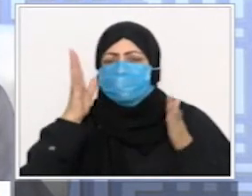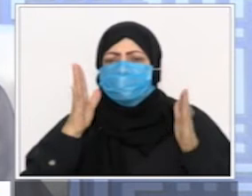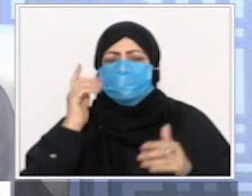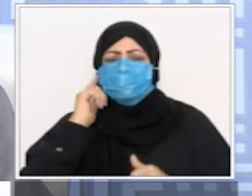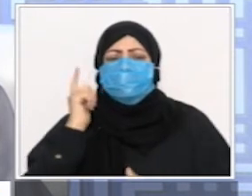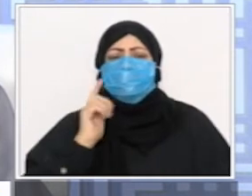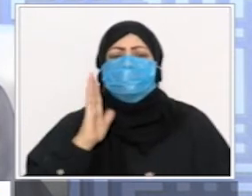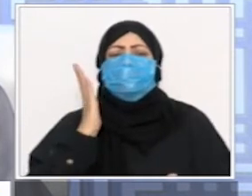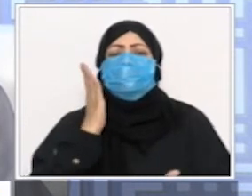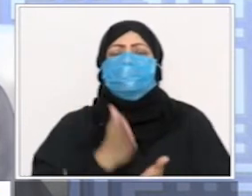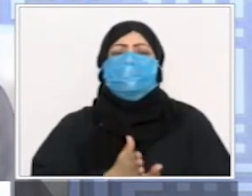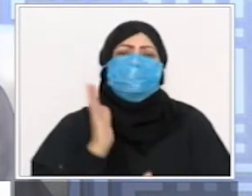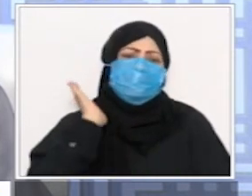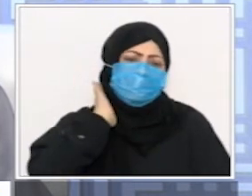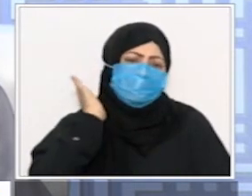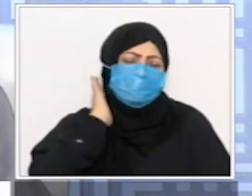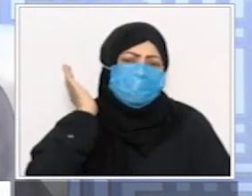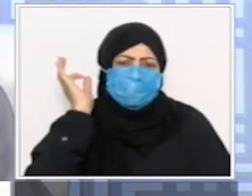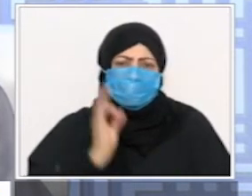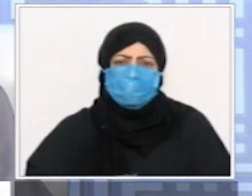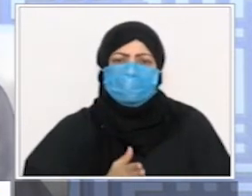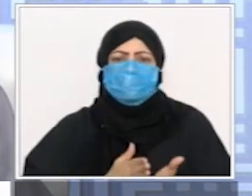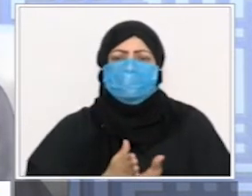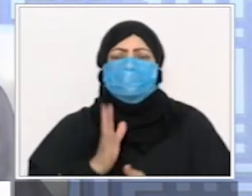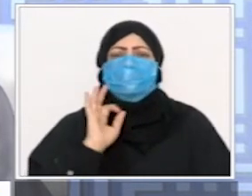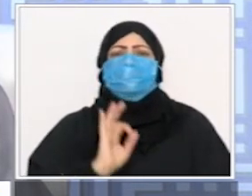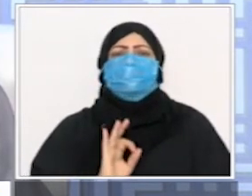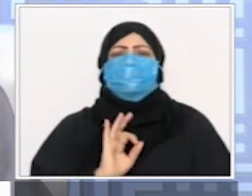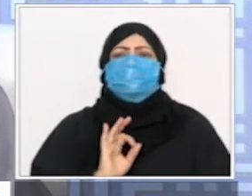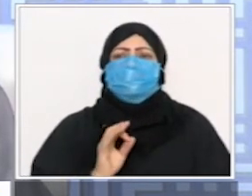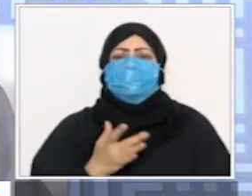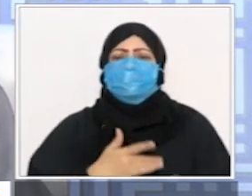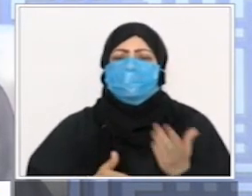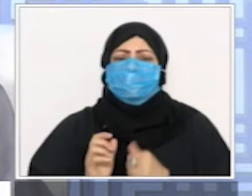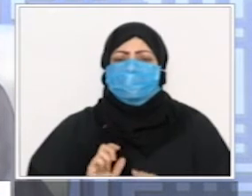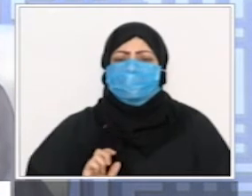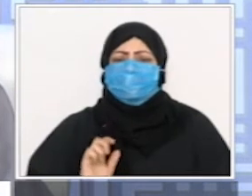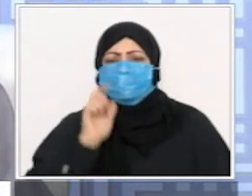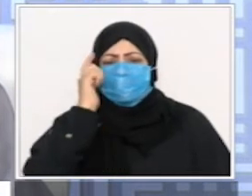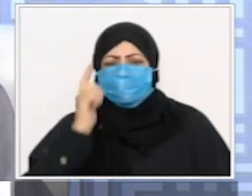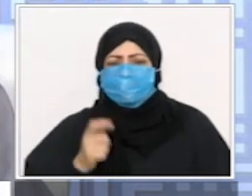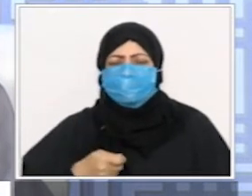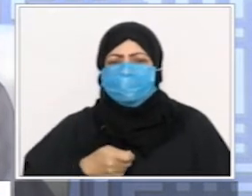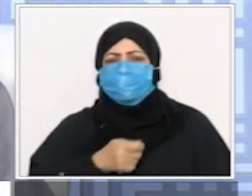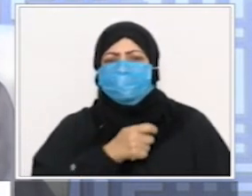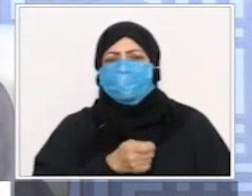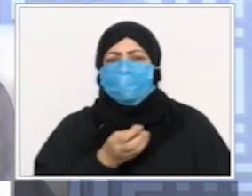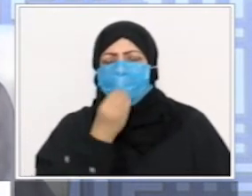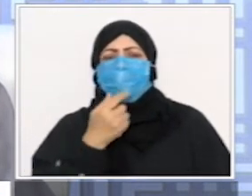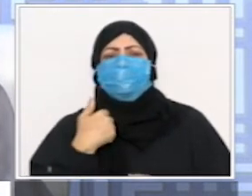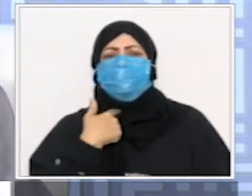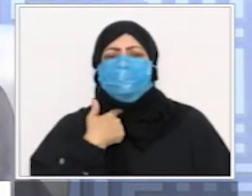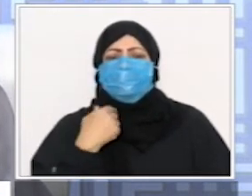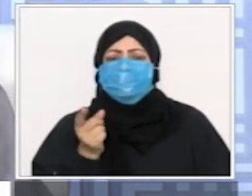ولا ينبغي له أن يغر بالناس ولا أن يبطل أعمالهم لا أن يبطل صلاتهم ولا أن يبطل